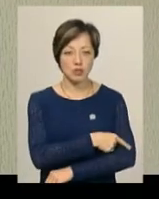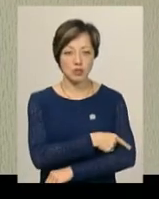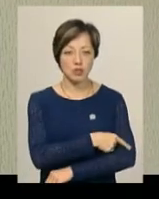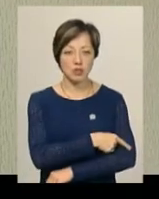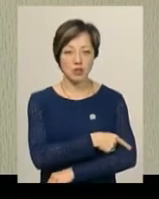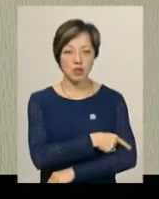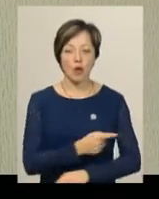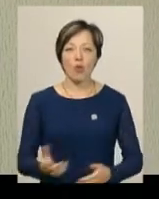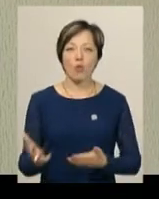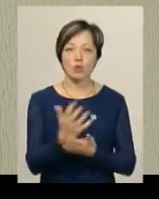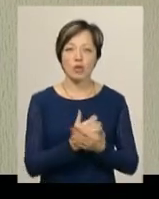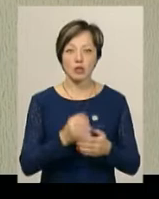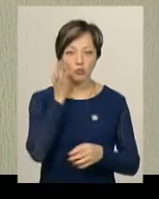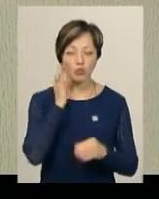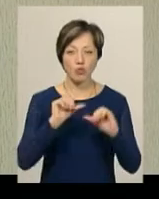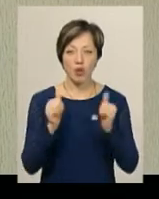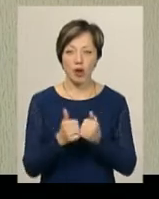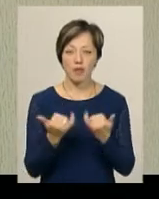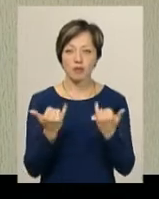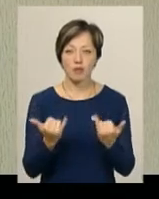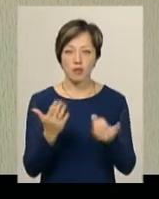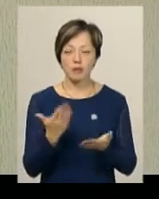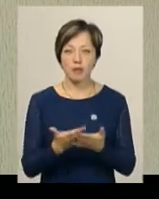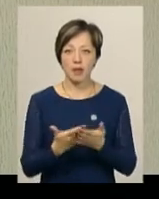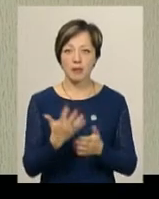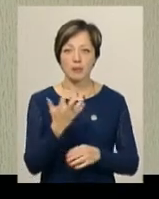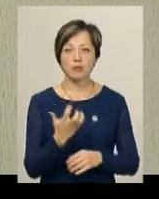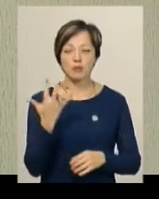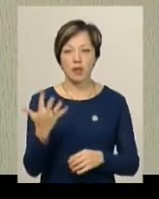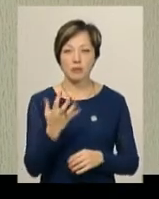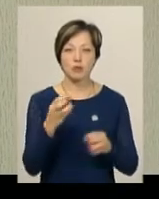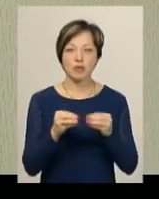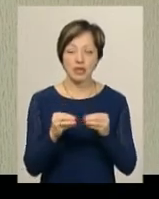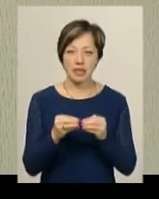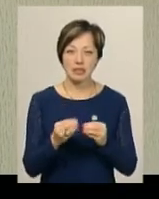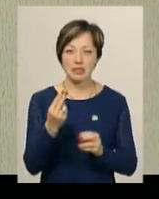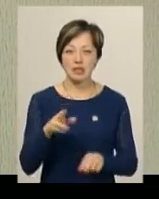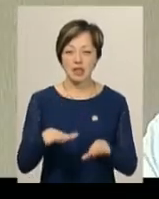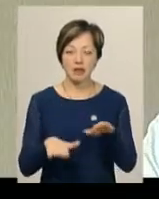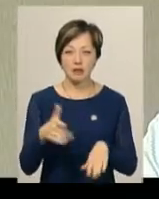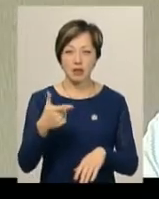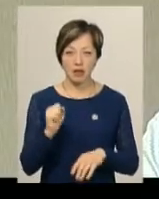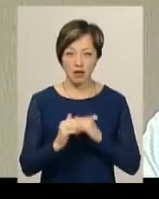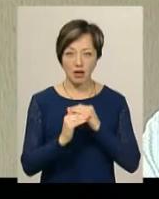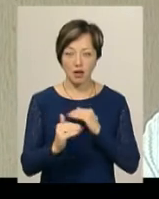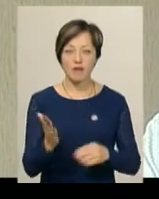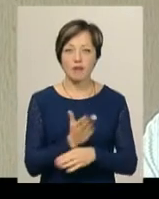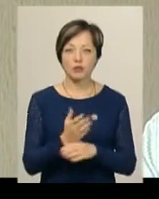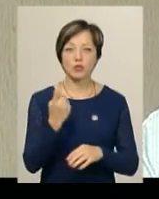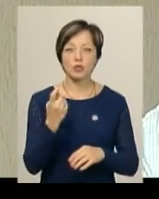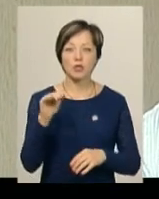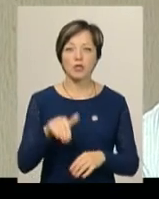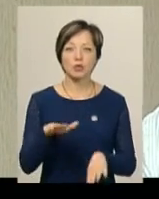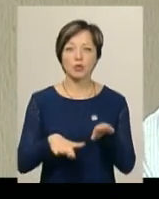Урожайність цукрового буряка на сьогодні десь в межах 505-510 центнерів з гектара. Вже вироблено 100